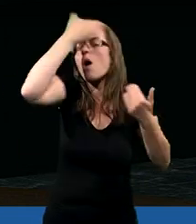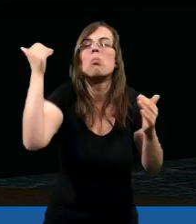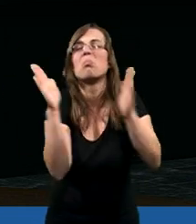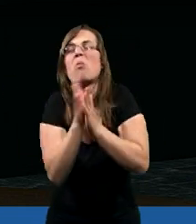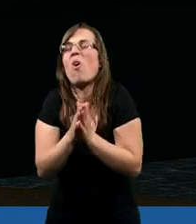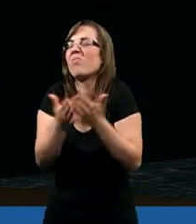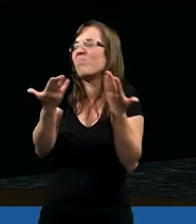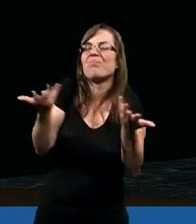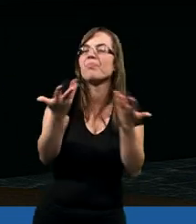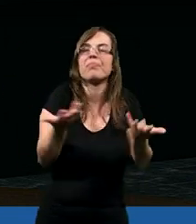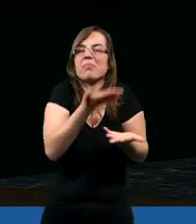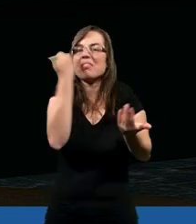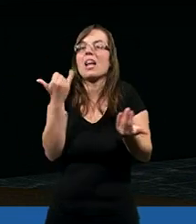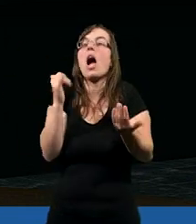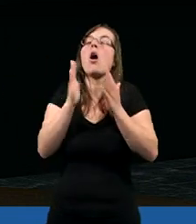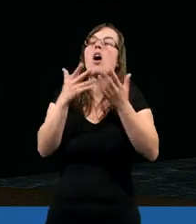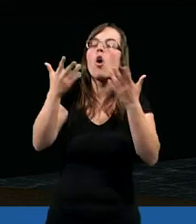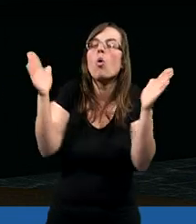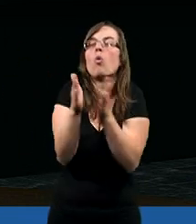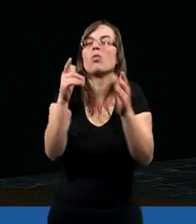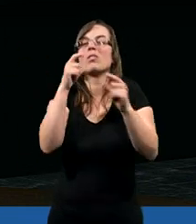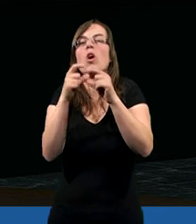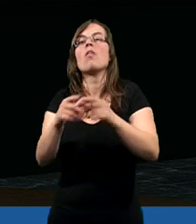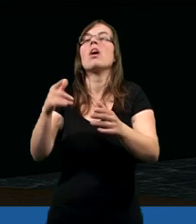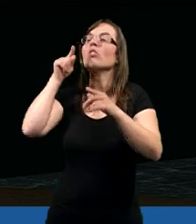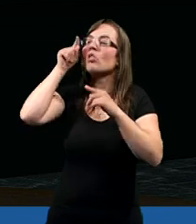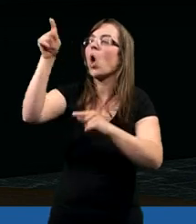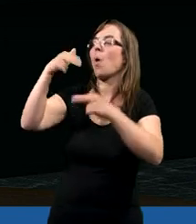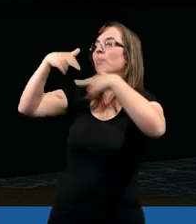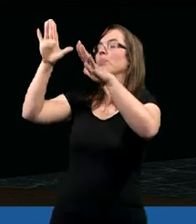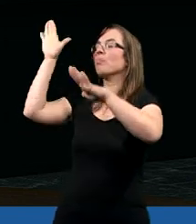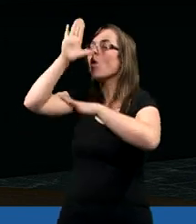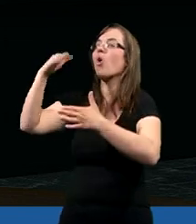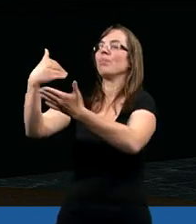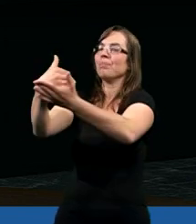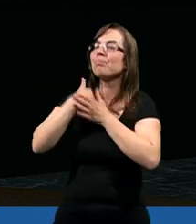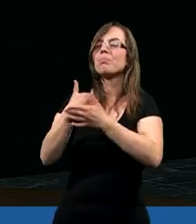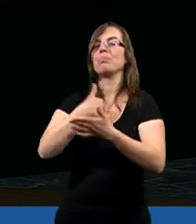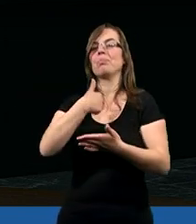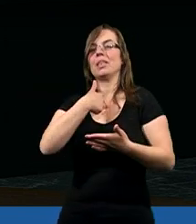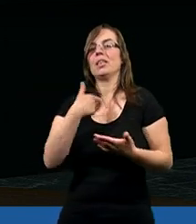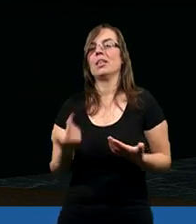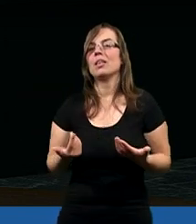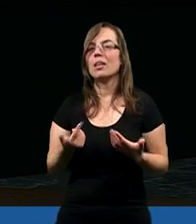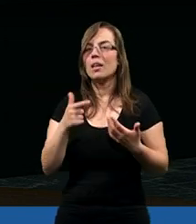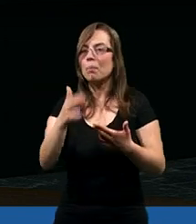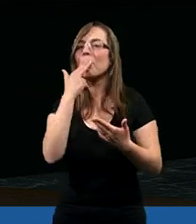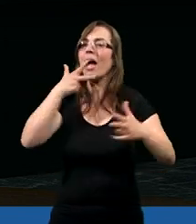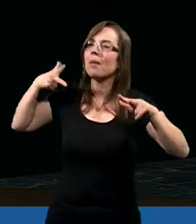dobrze modlić. Ale też wypowiedziała krótkie tylko te słowa. Tak jest, Panie Boże, dopomóż mi w tym.